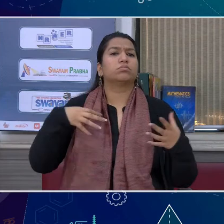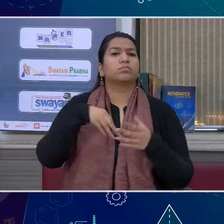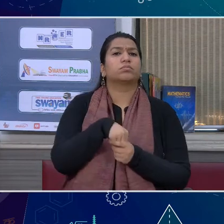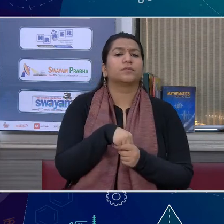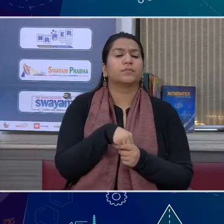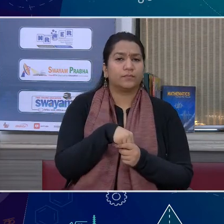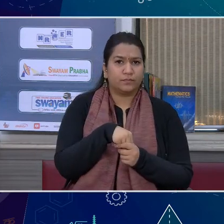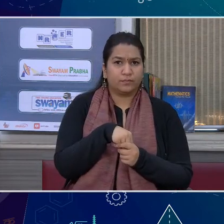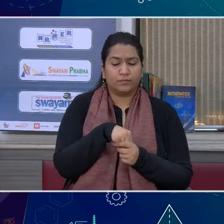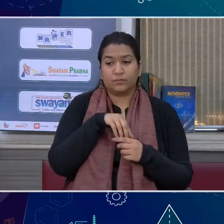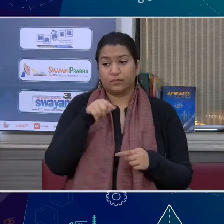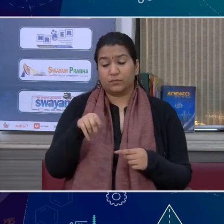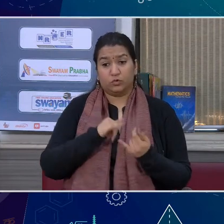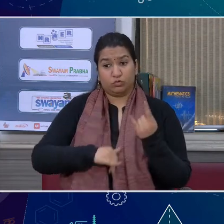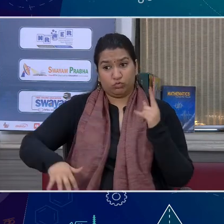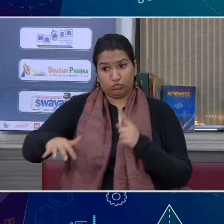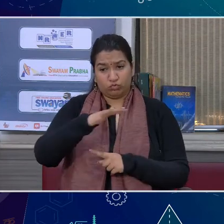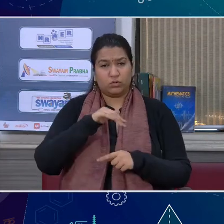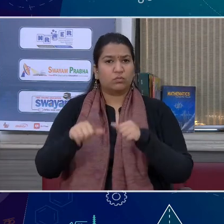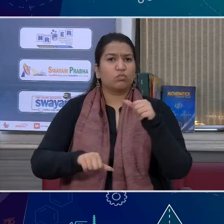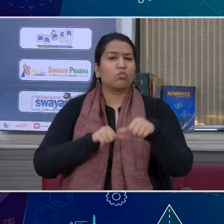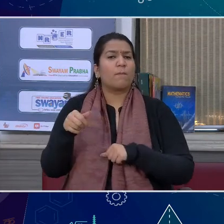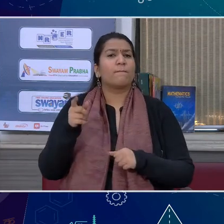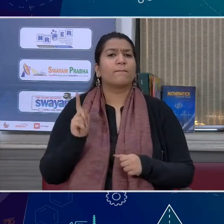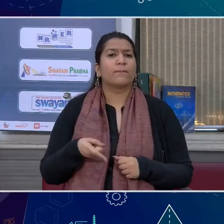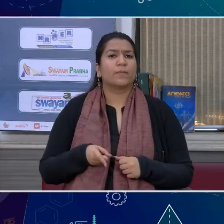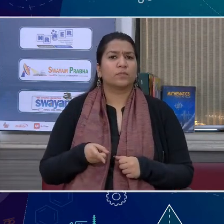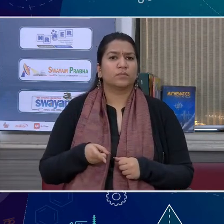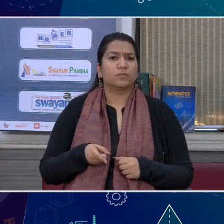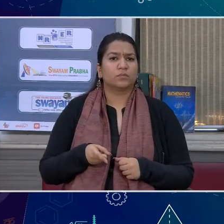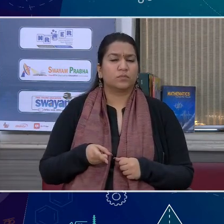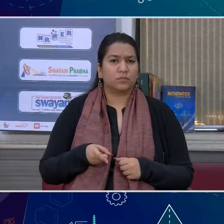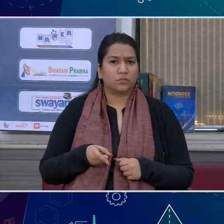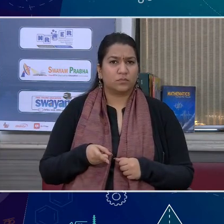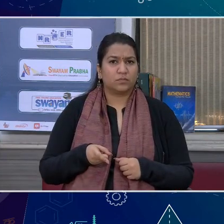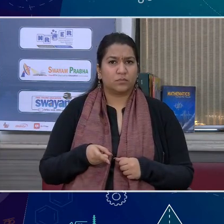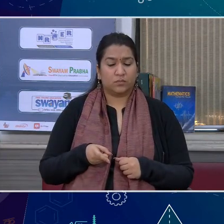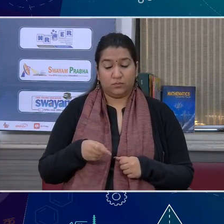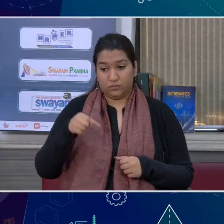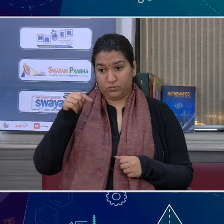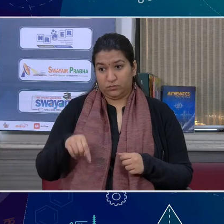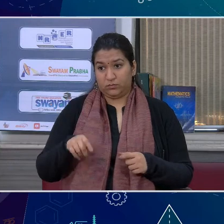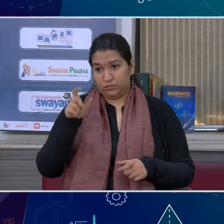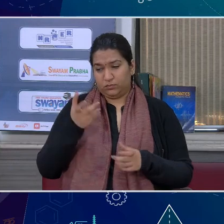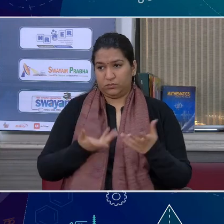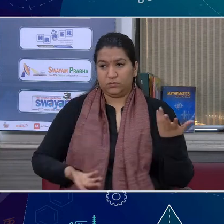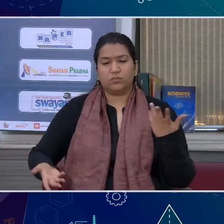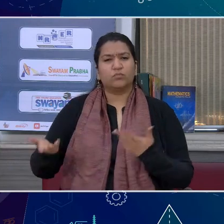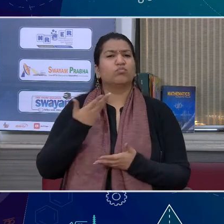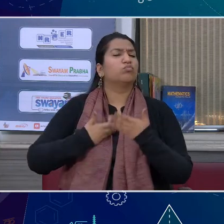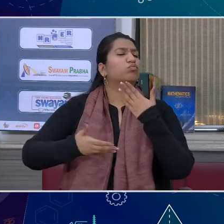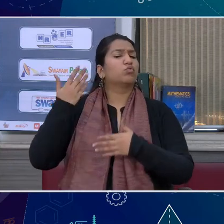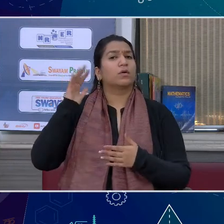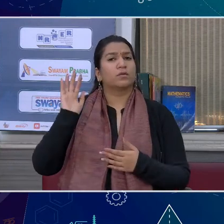वहीं समाज को पूर्ण कर रहा है और योगित थो हमारे तो साहित में और हमारे आध्यात्मक्न में